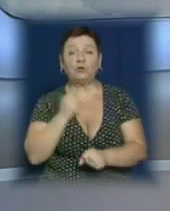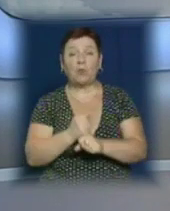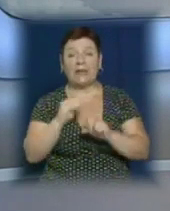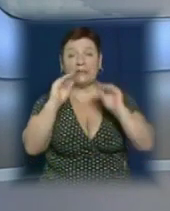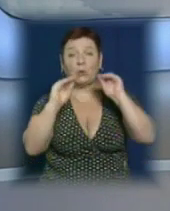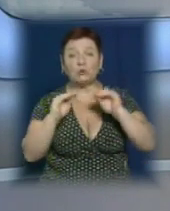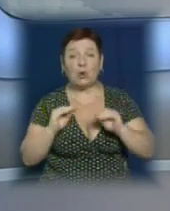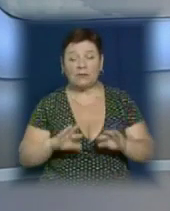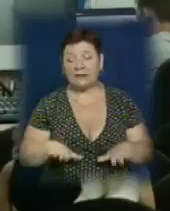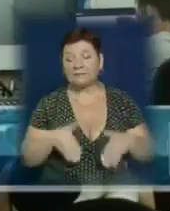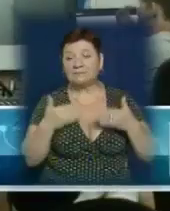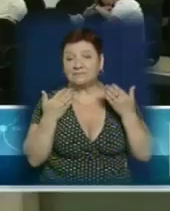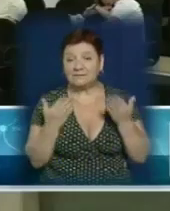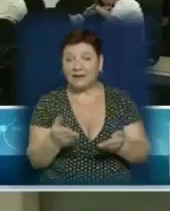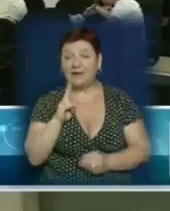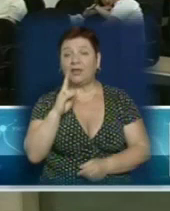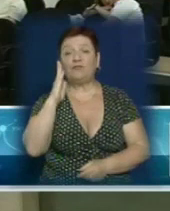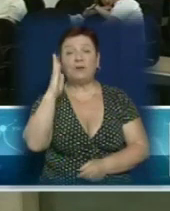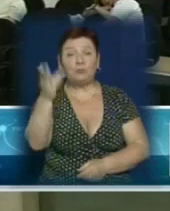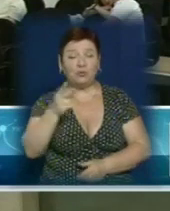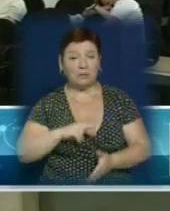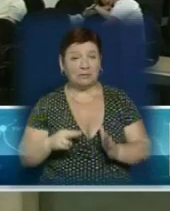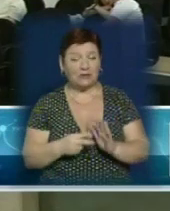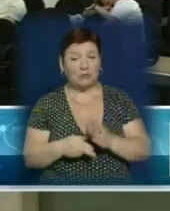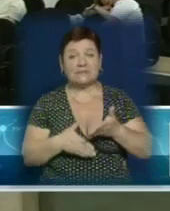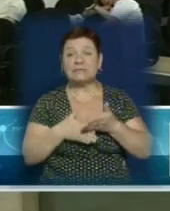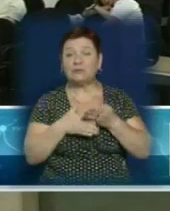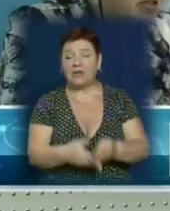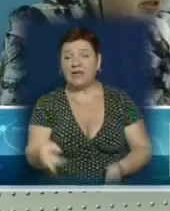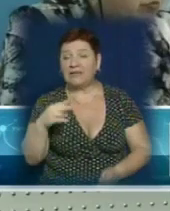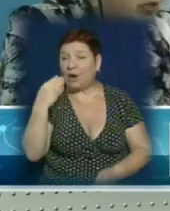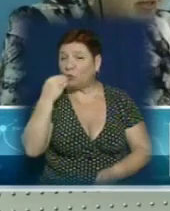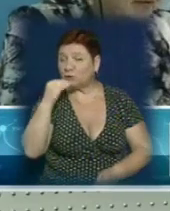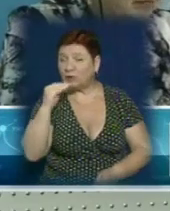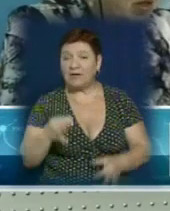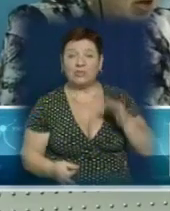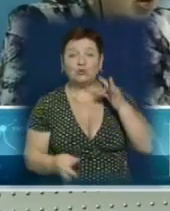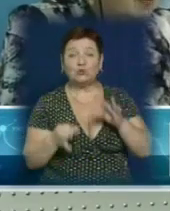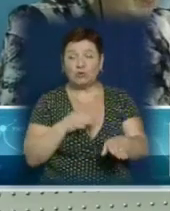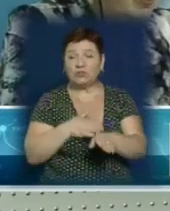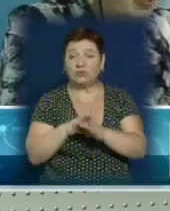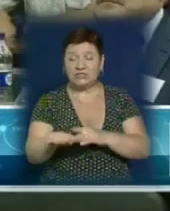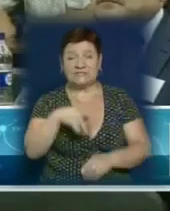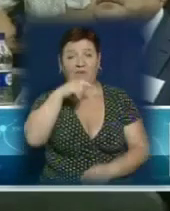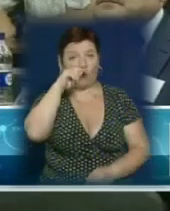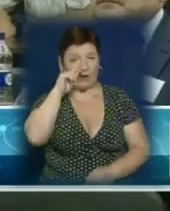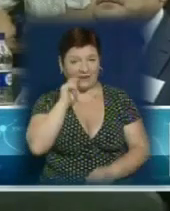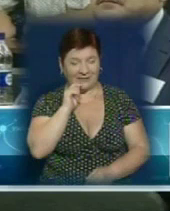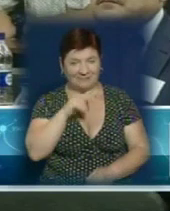практичними рекомендаціями, які в майбутньому планують застосовувати для вдосконалення системи судочинства в Україні.